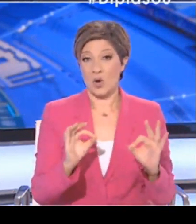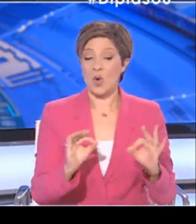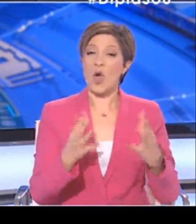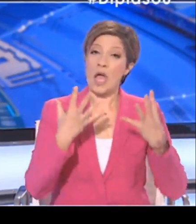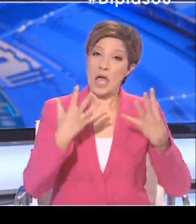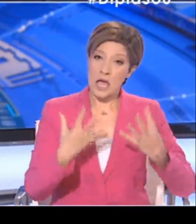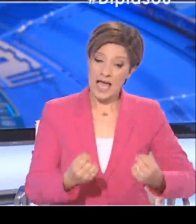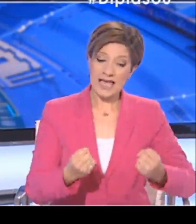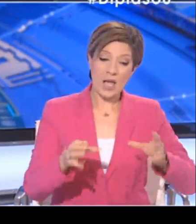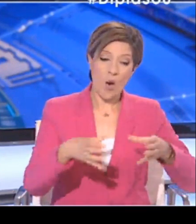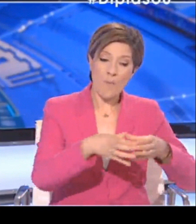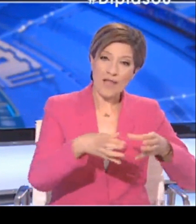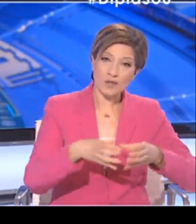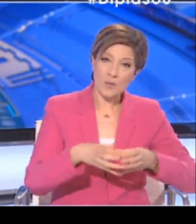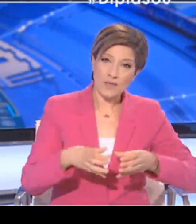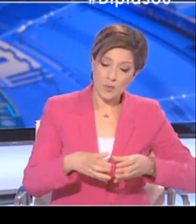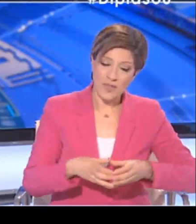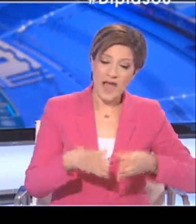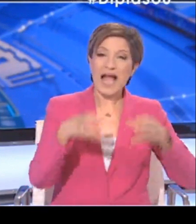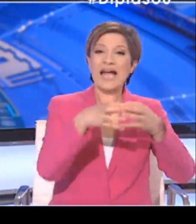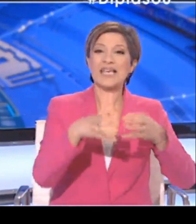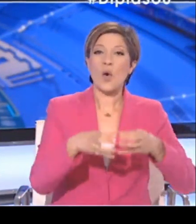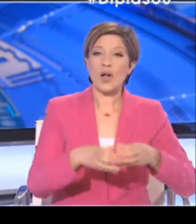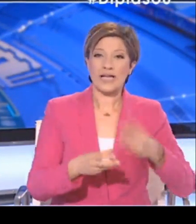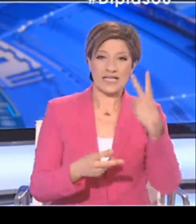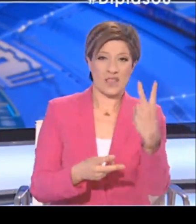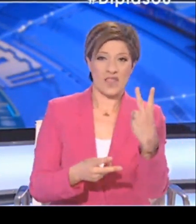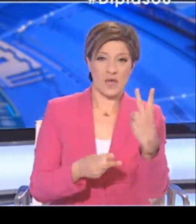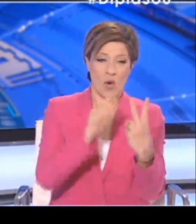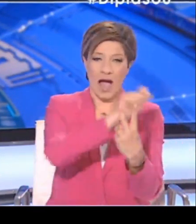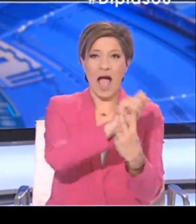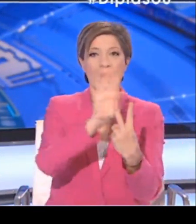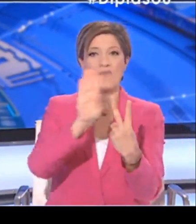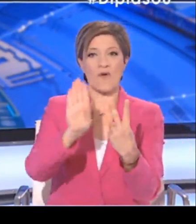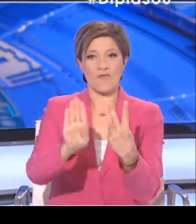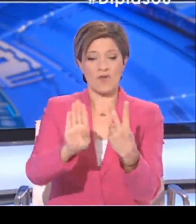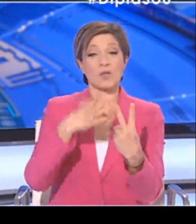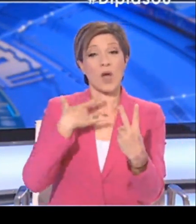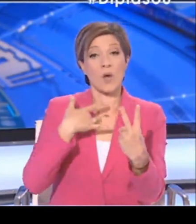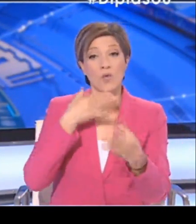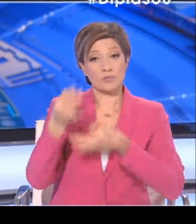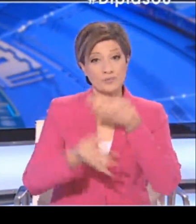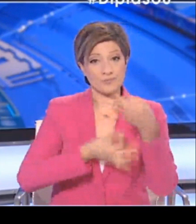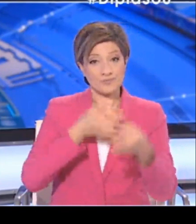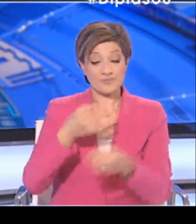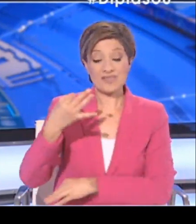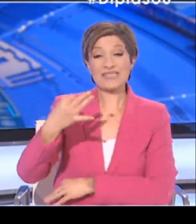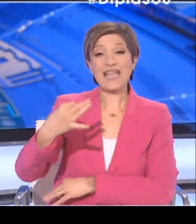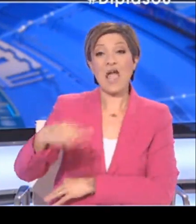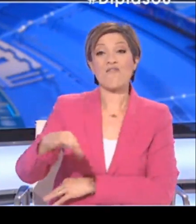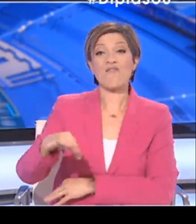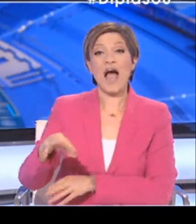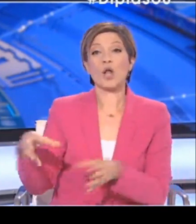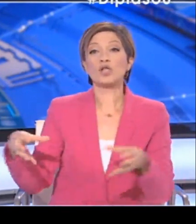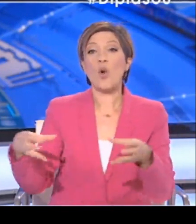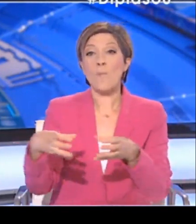έχουν κατηγοροποιηθεί οι ευάλωτες ομάδες σε δύο κατηγορίες και θα ήθελα να επεξηγήσω ότι το καθορισμό της